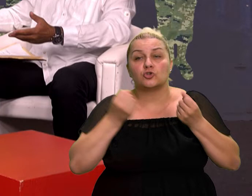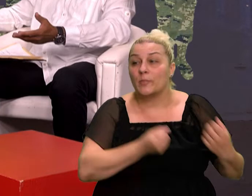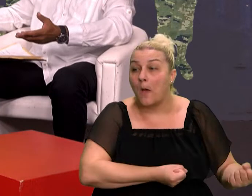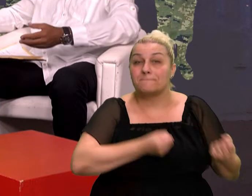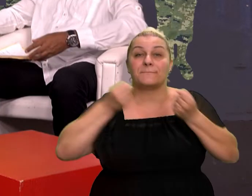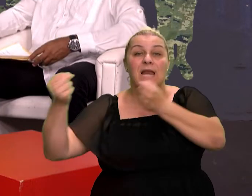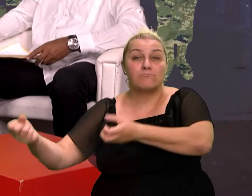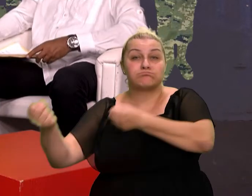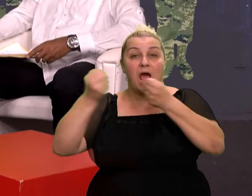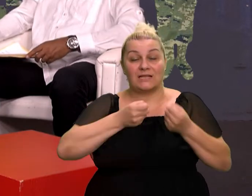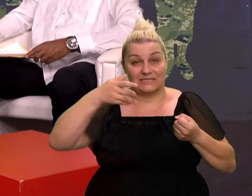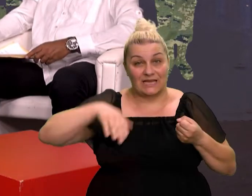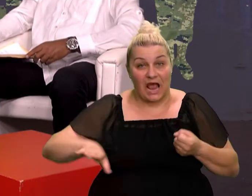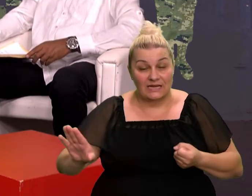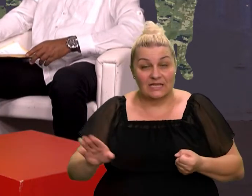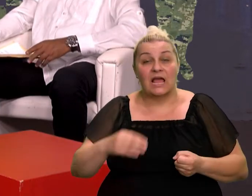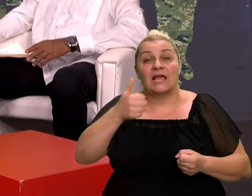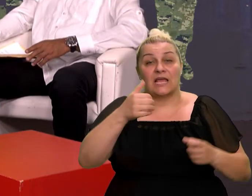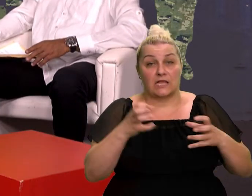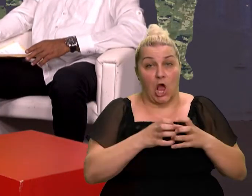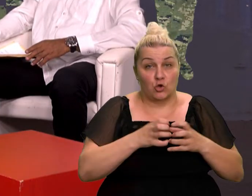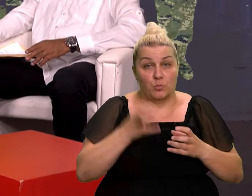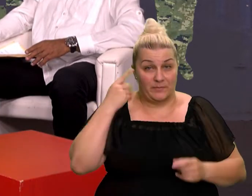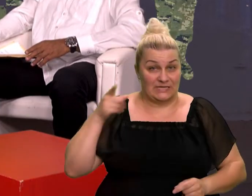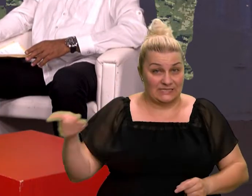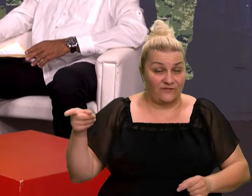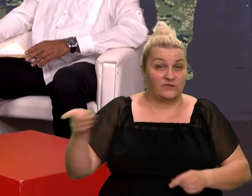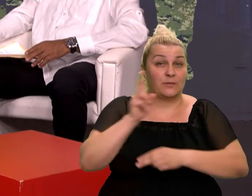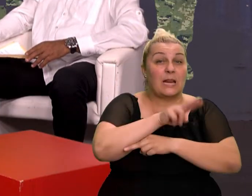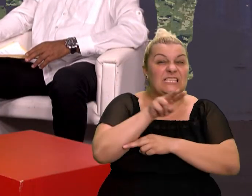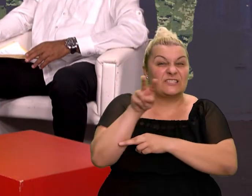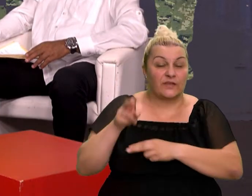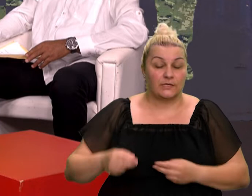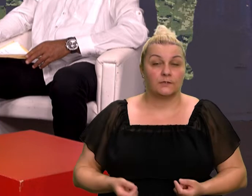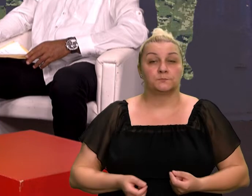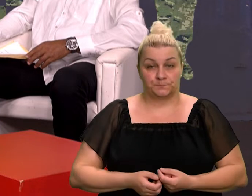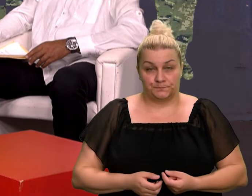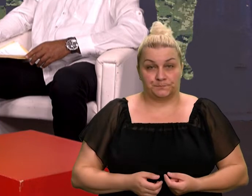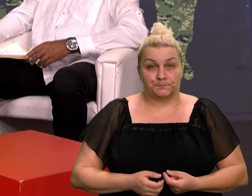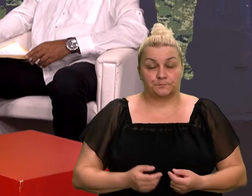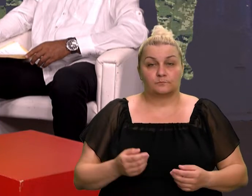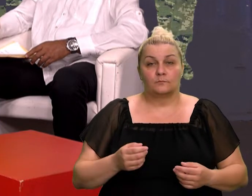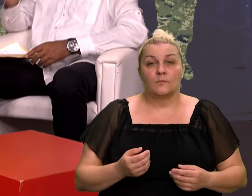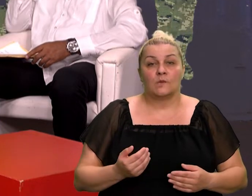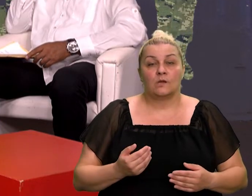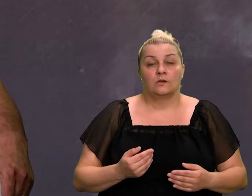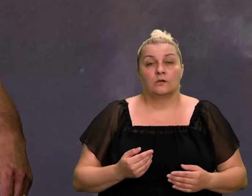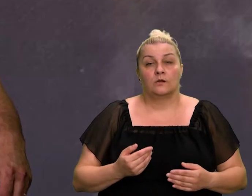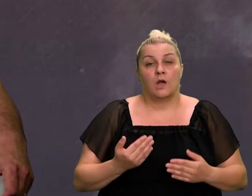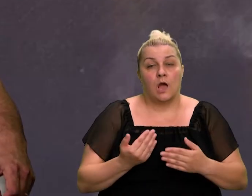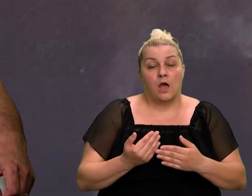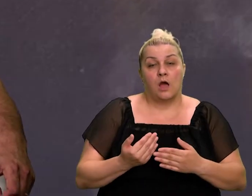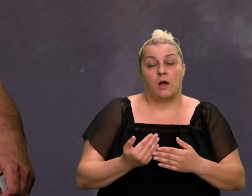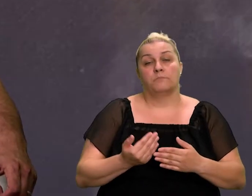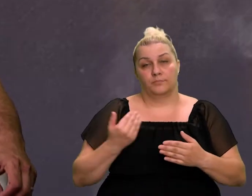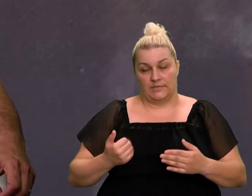ih je bilo prebaciti preko tih kanjona. Jednu od tih grupa bili ste vi, vi ste bili izvidnik. Ovako, znači, prije same akcije mi smo